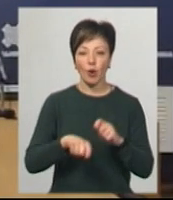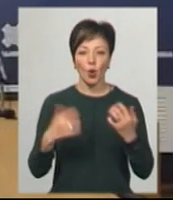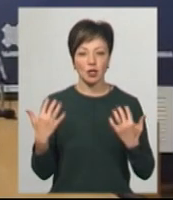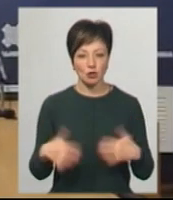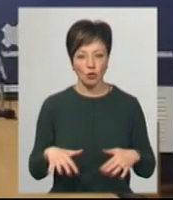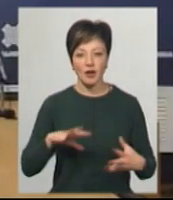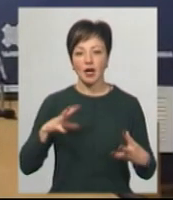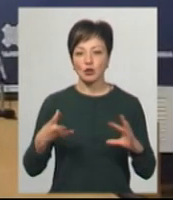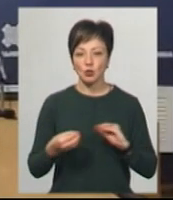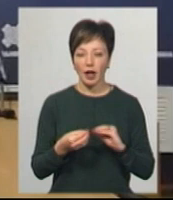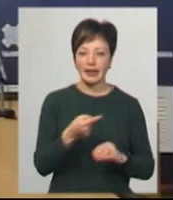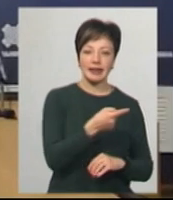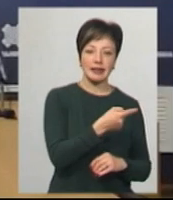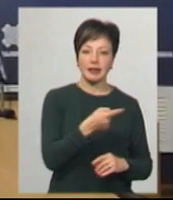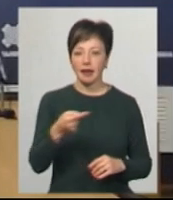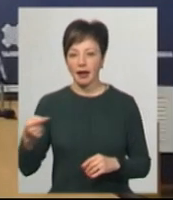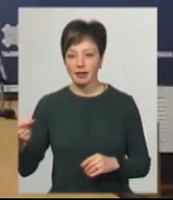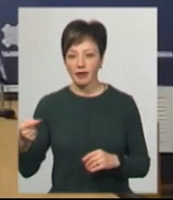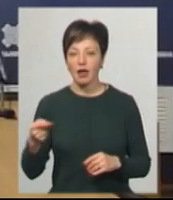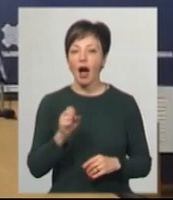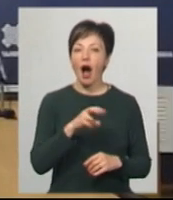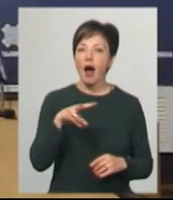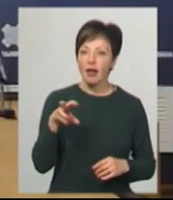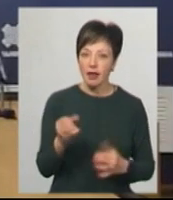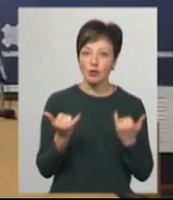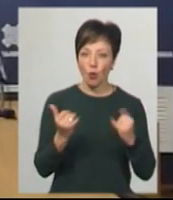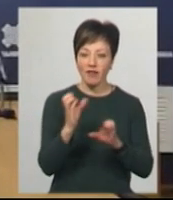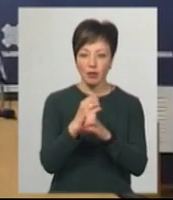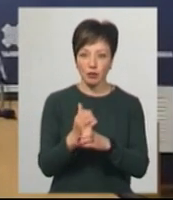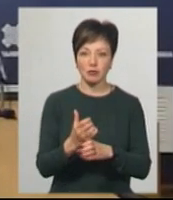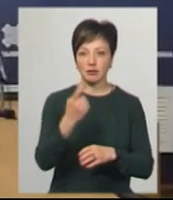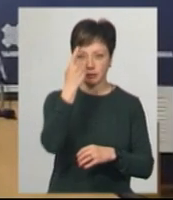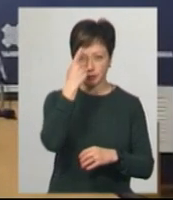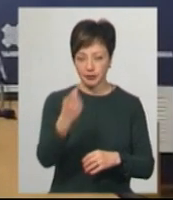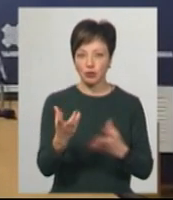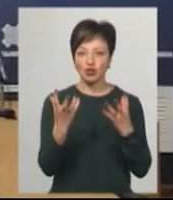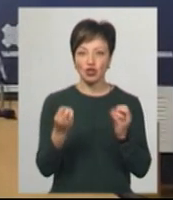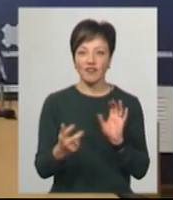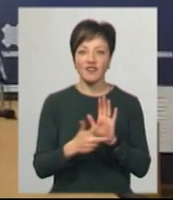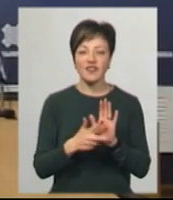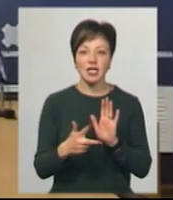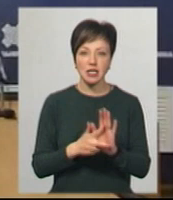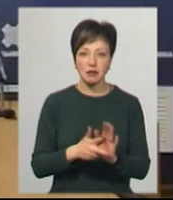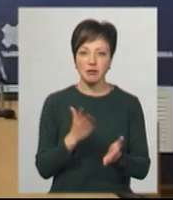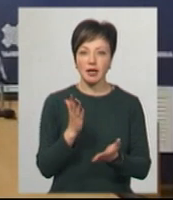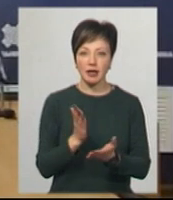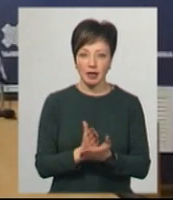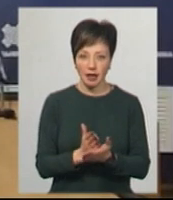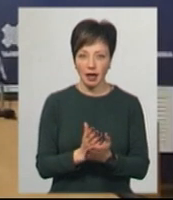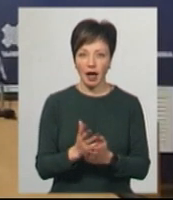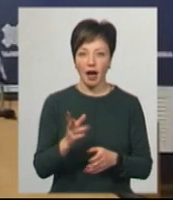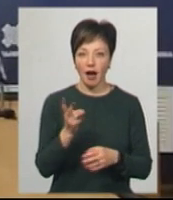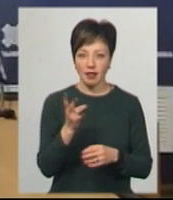Результати є негативні, але сьогодні в лабораторію надійшли ще 8 біоматеріалів на